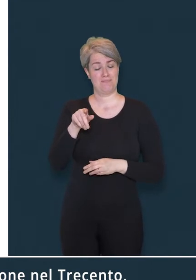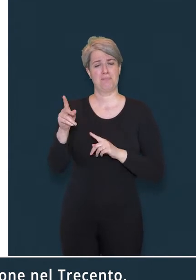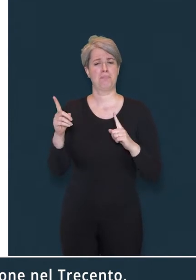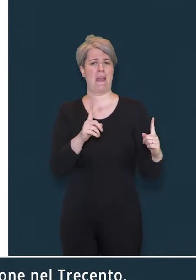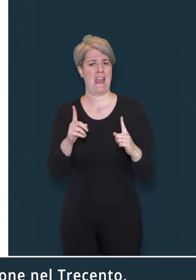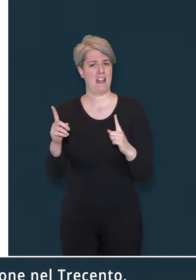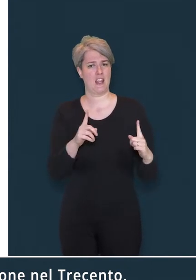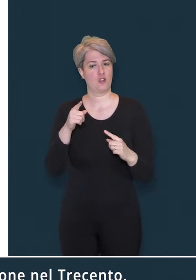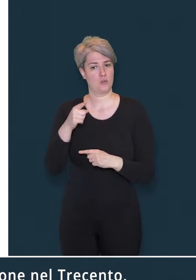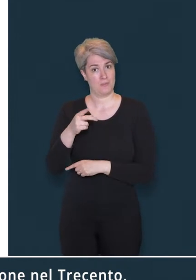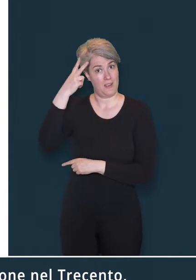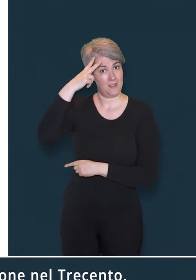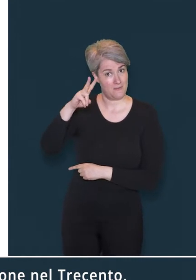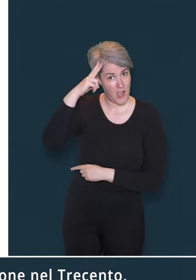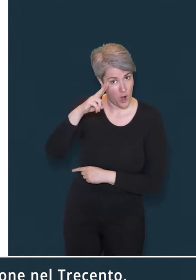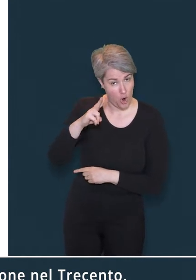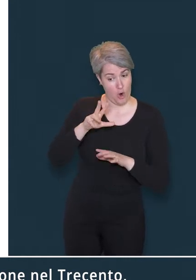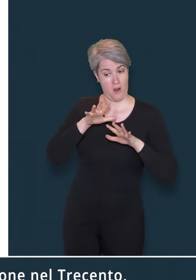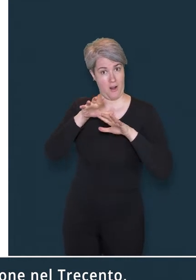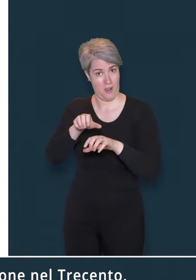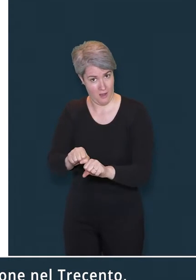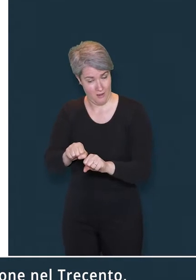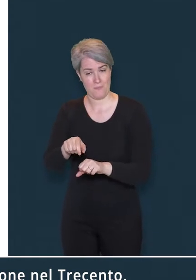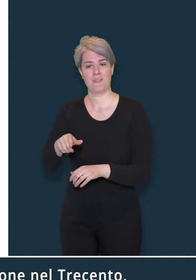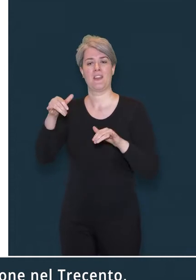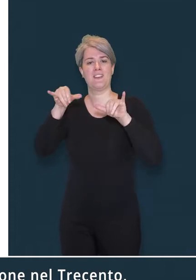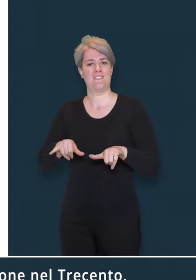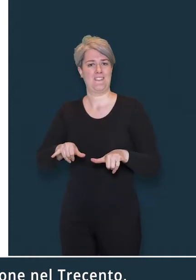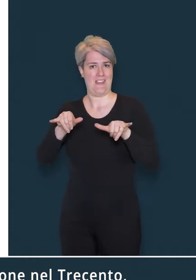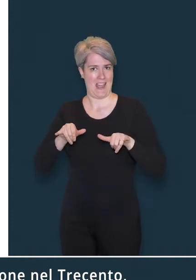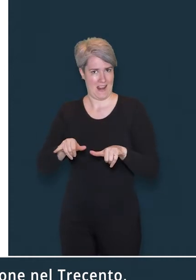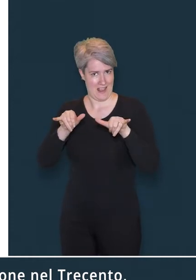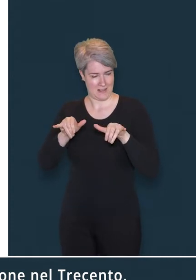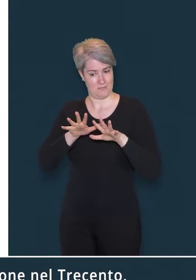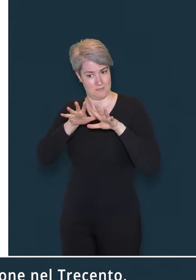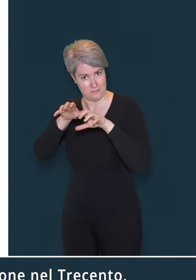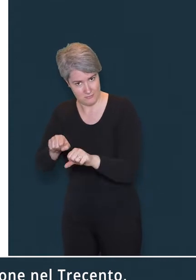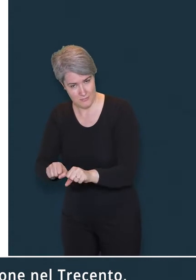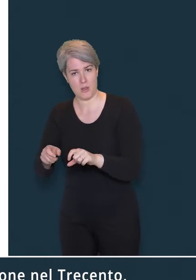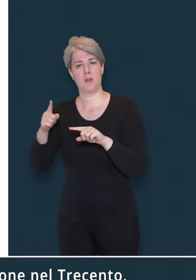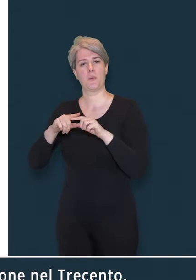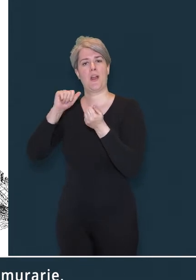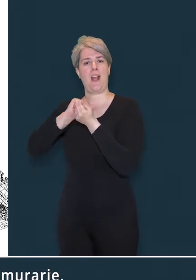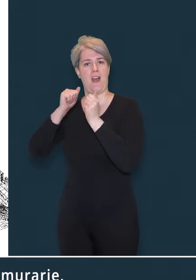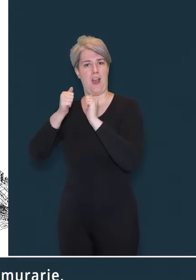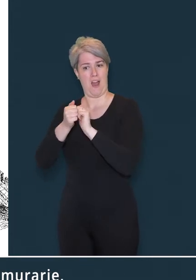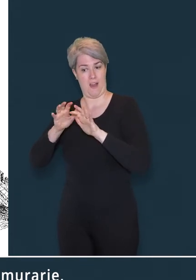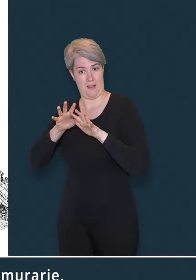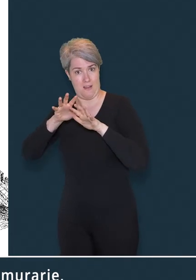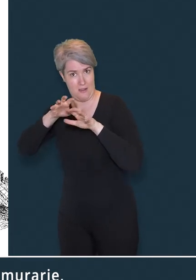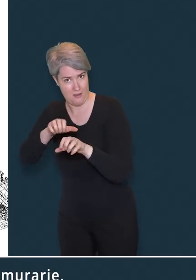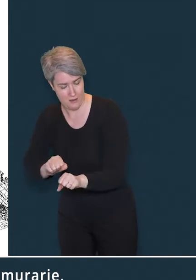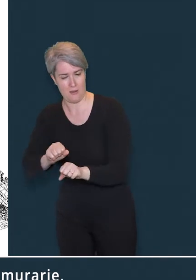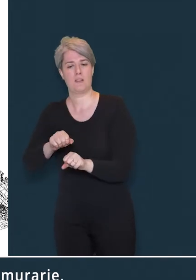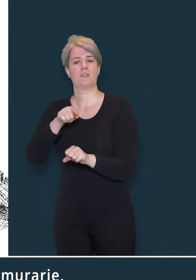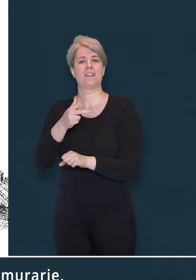periodo in cui le dominazioni scaligere, veneziane e carraresi, muniranno